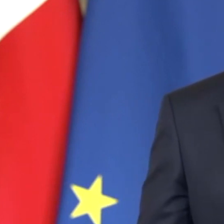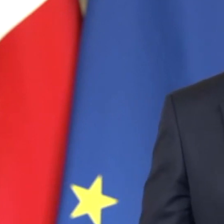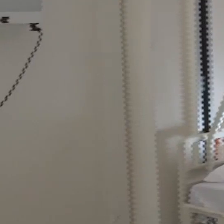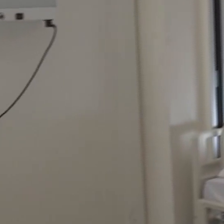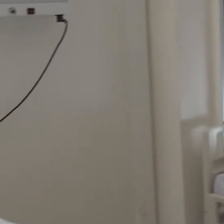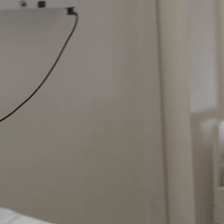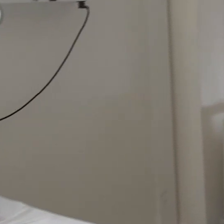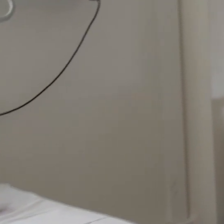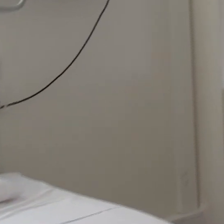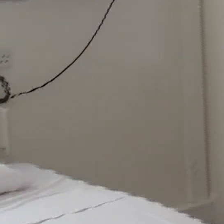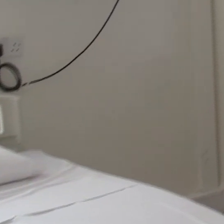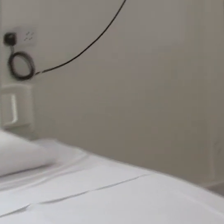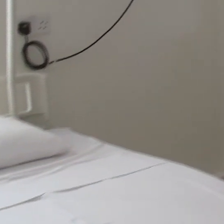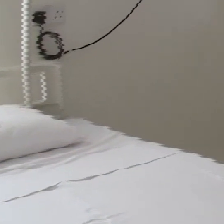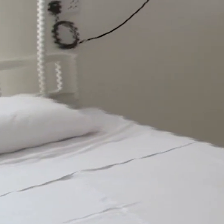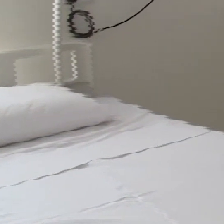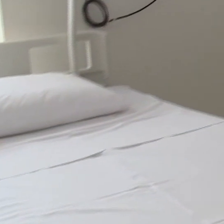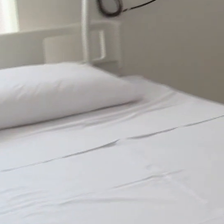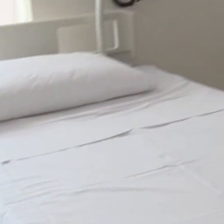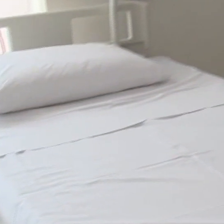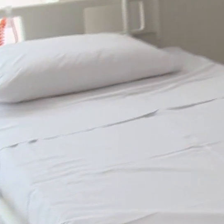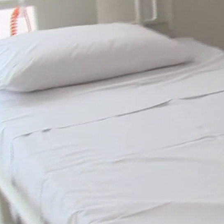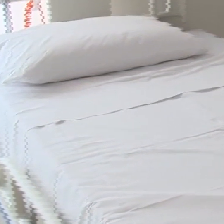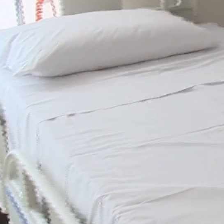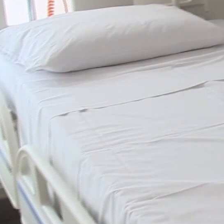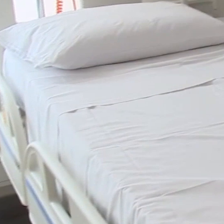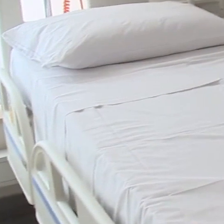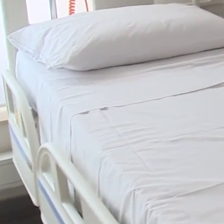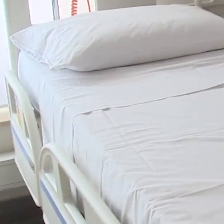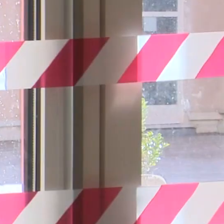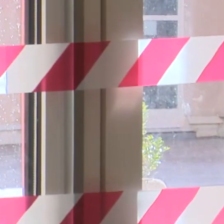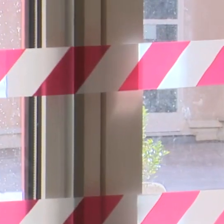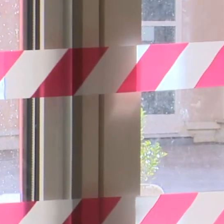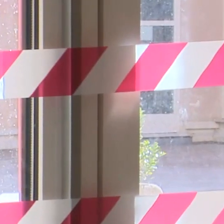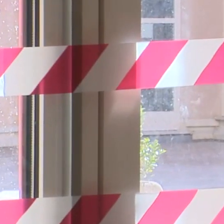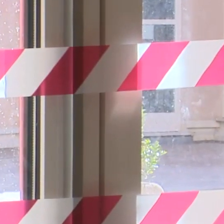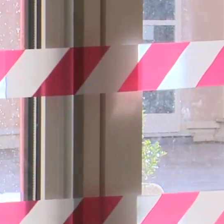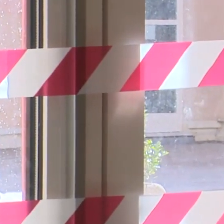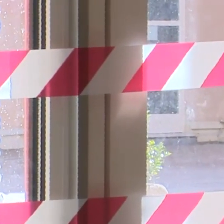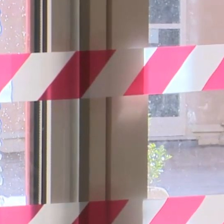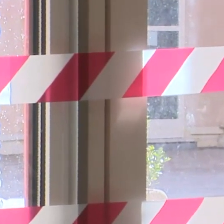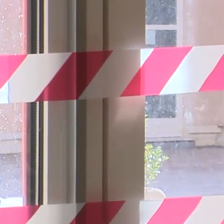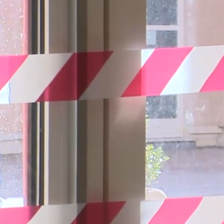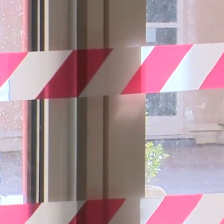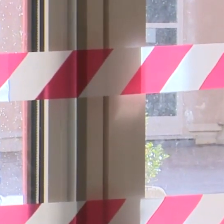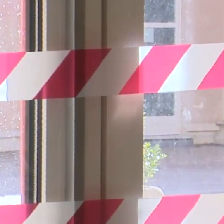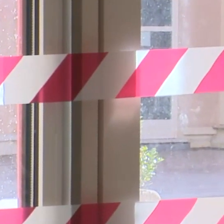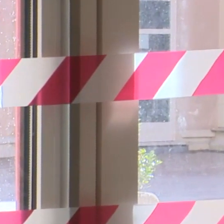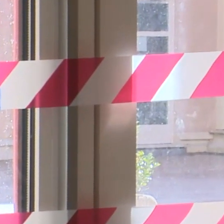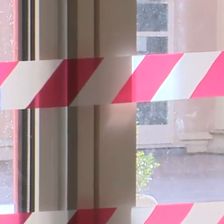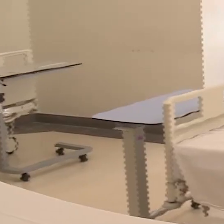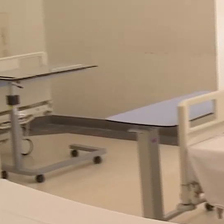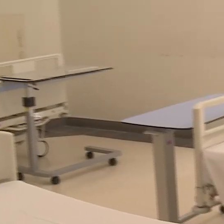filaxija. Prezentament għafna mil-kazijiet li għet jikunu konfermati pozittivi għal-COVID-19 u ma health care workers u kazijiet ta